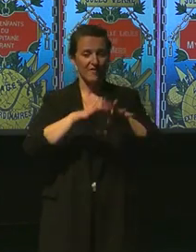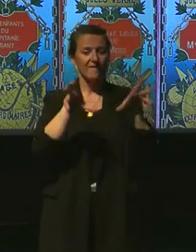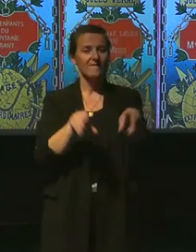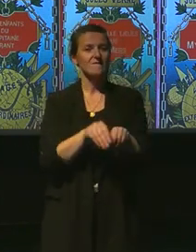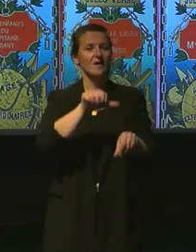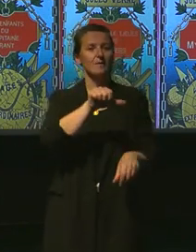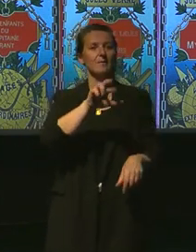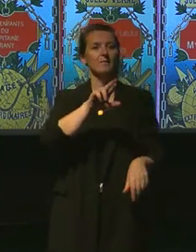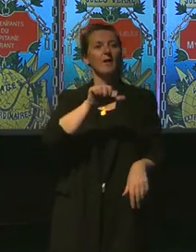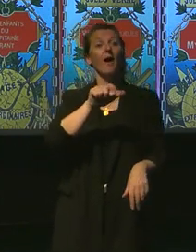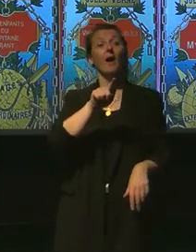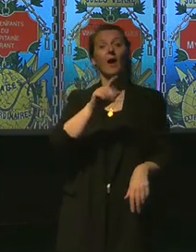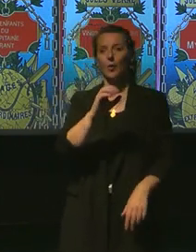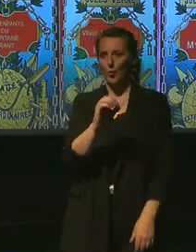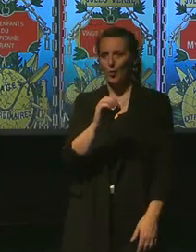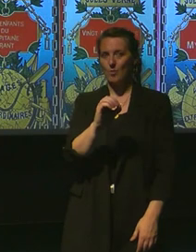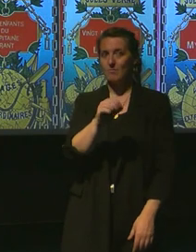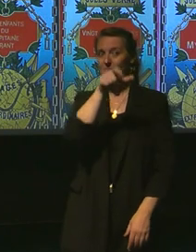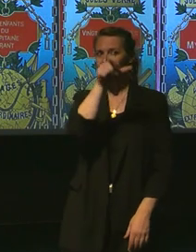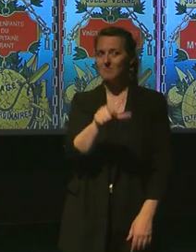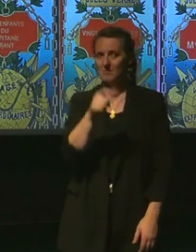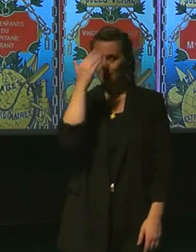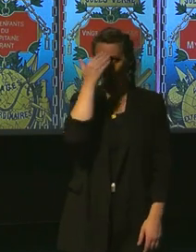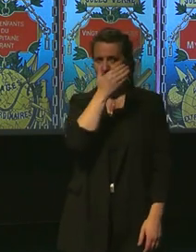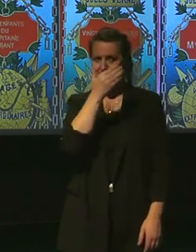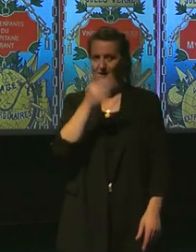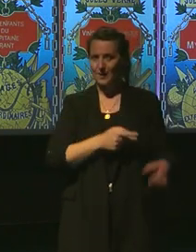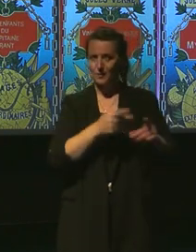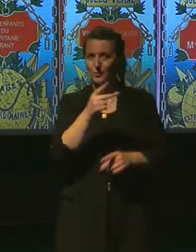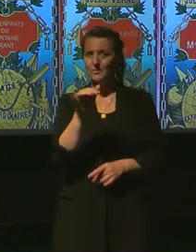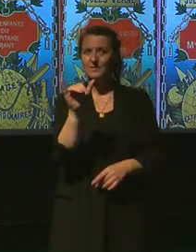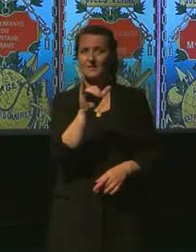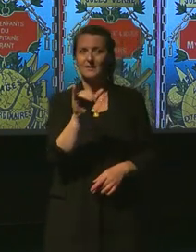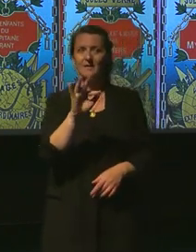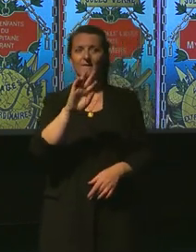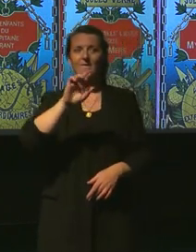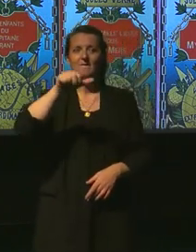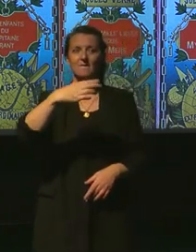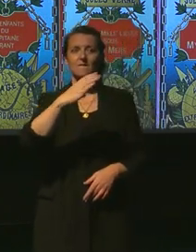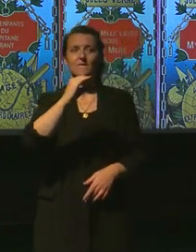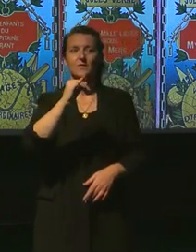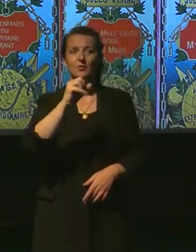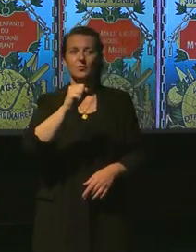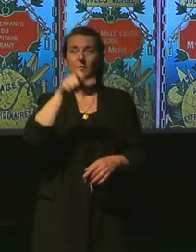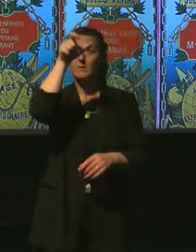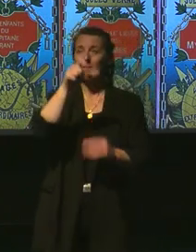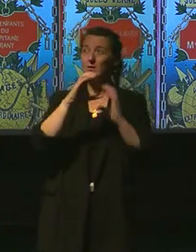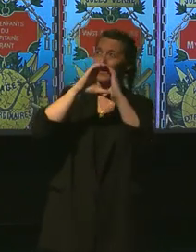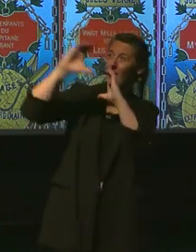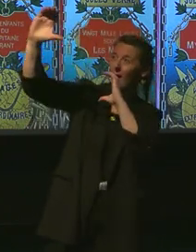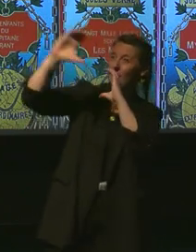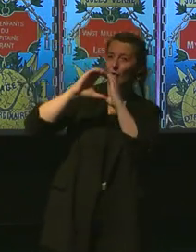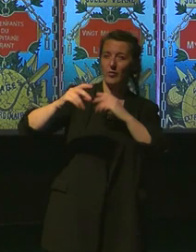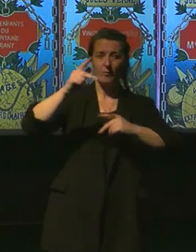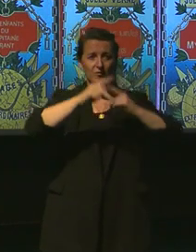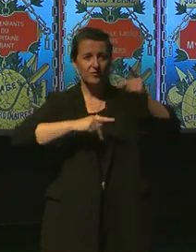Alors, la famille Arago, dont le prix a des plus célèbres représentants, est Grossois Arago, astronome, physicien, membre de l'académie des